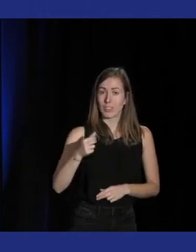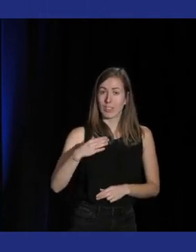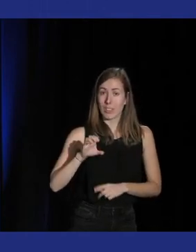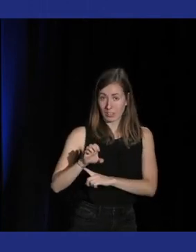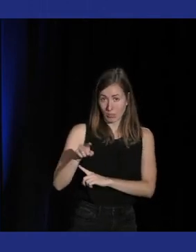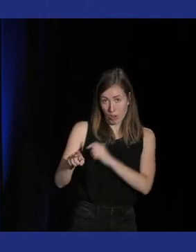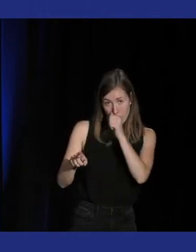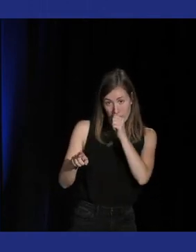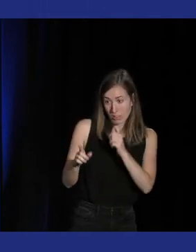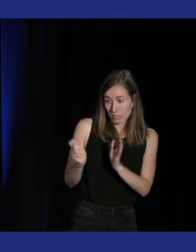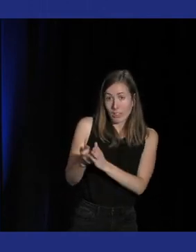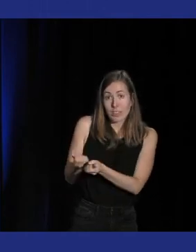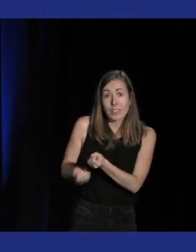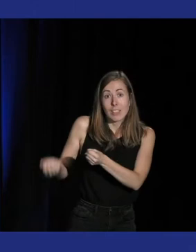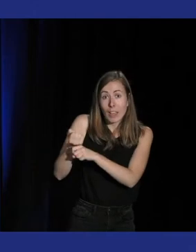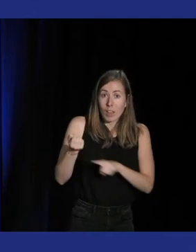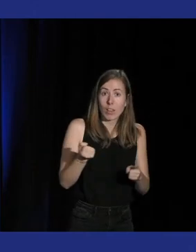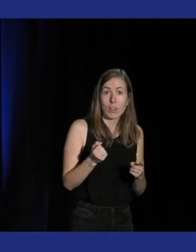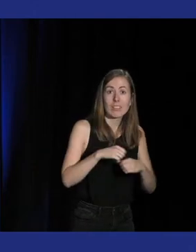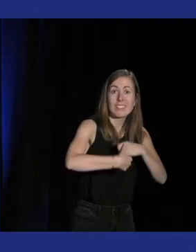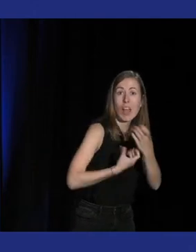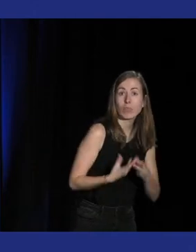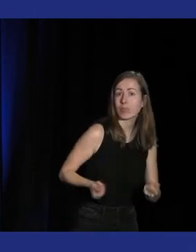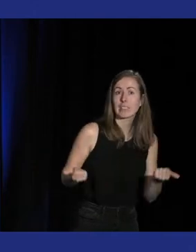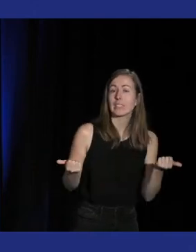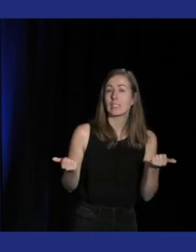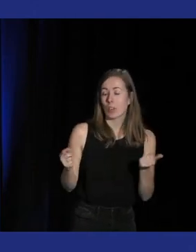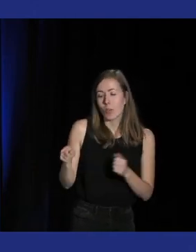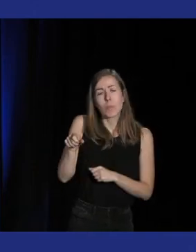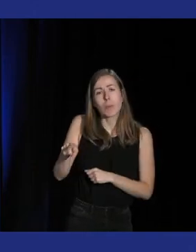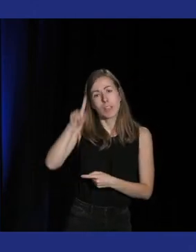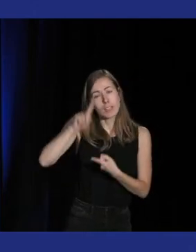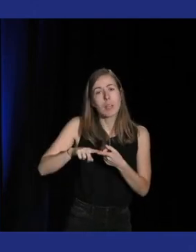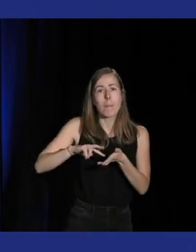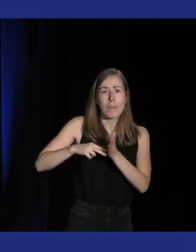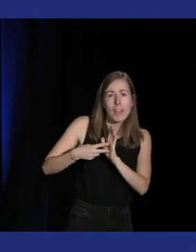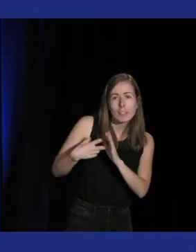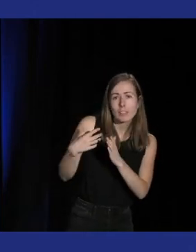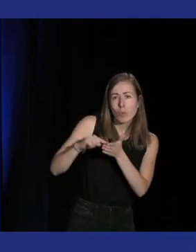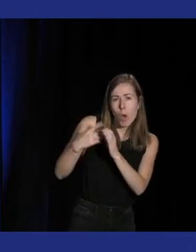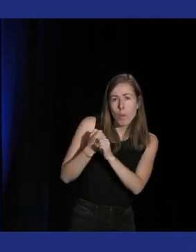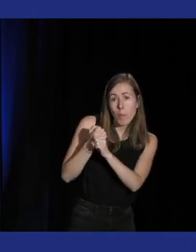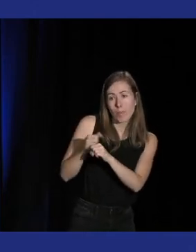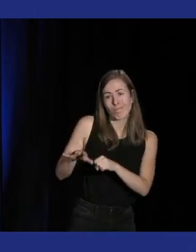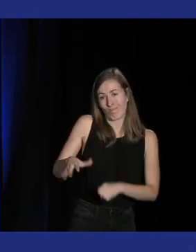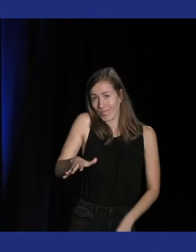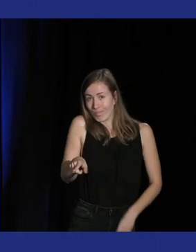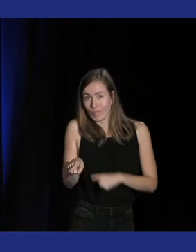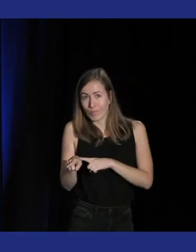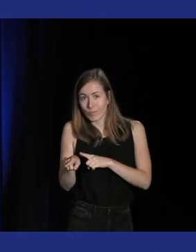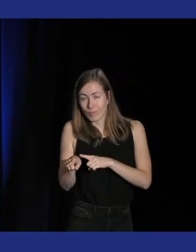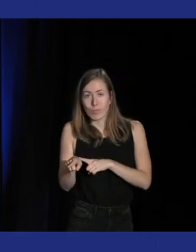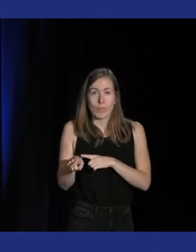importante parce que malheureusement Just Dance c'est quand même un jeu qui d'un point de vue technique et score et reste un peu approximatif